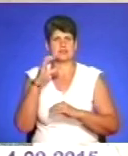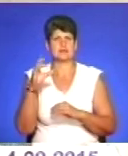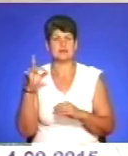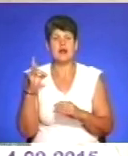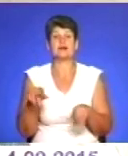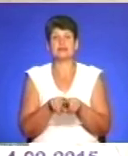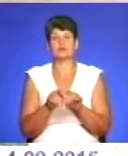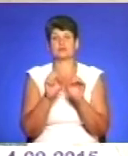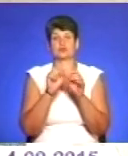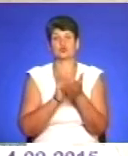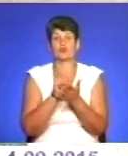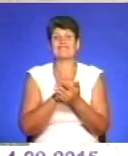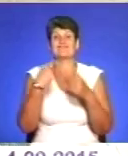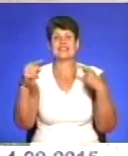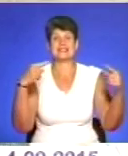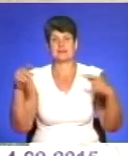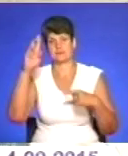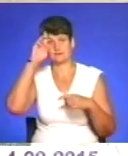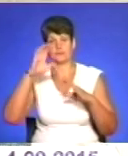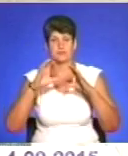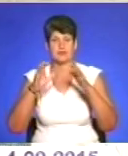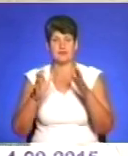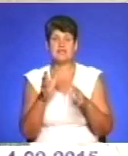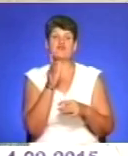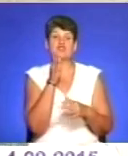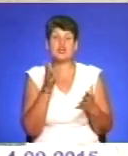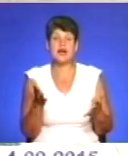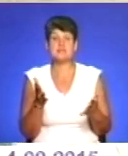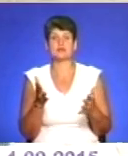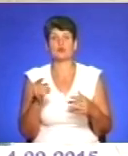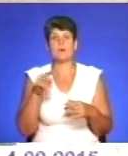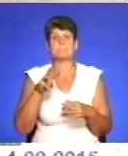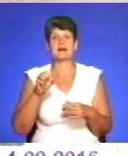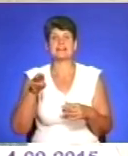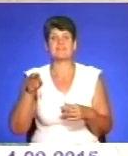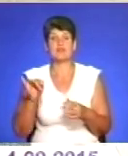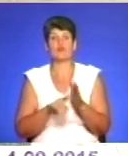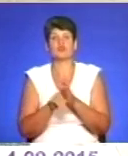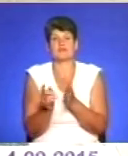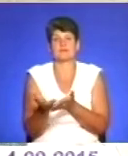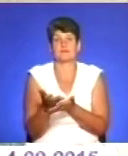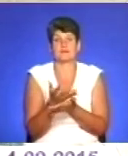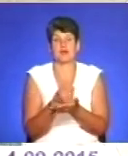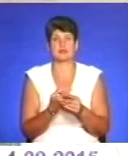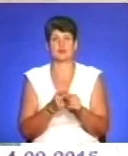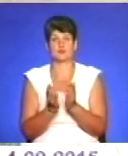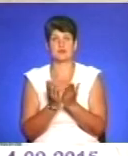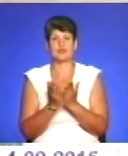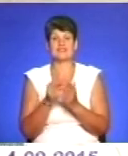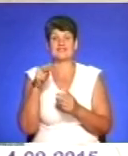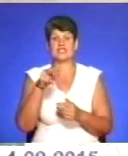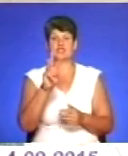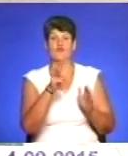але віддавалася в інших країнах світу. І, очевидно, і в часі, бо Матвєєв почав колекціонувати цю збірку з 2008